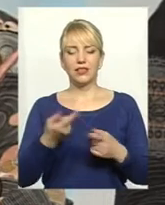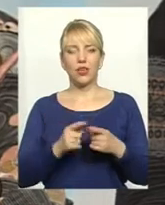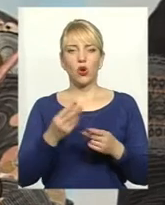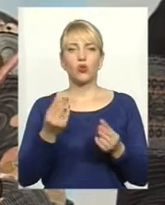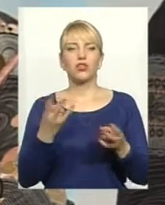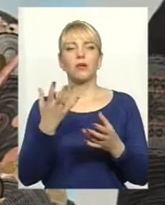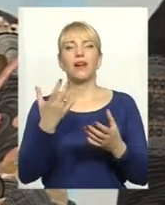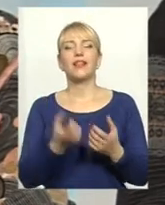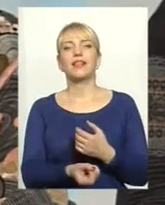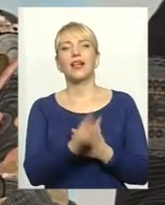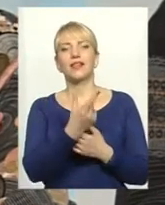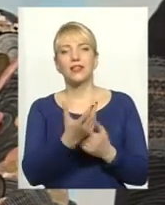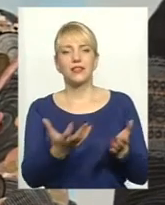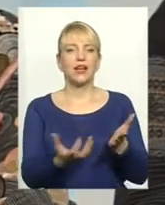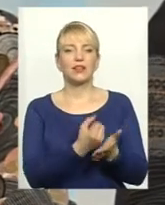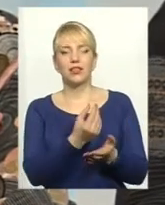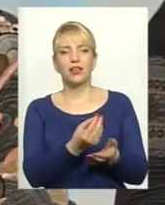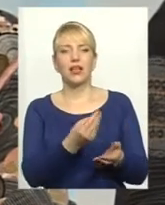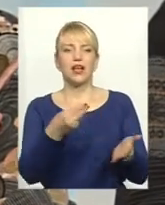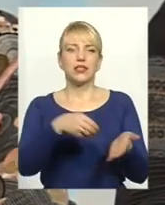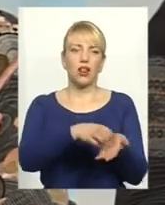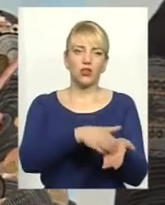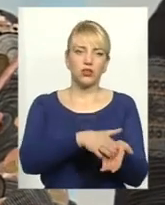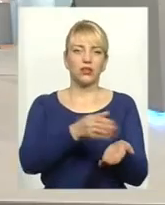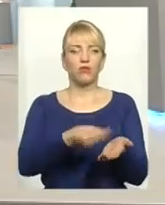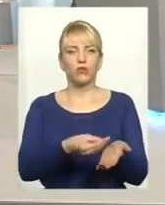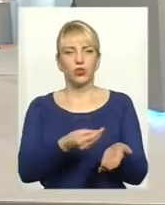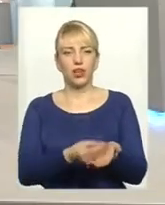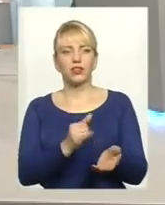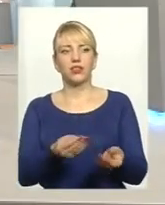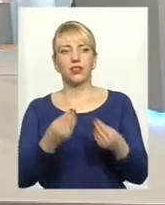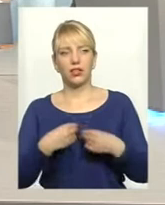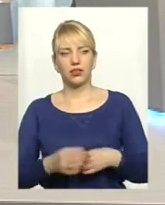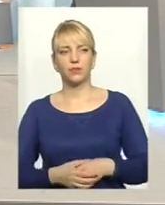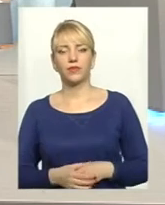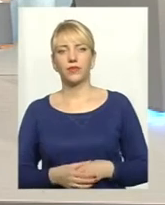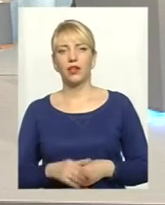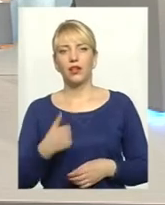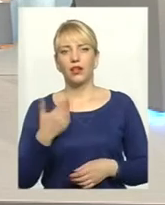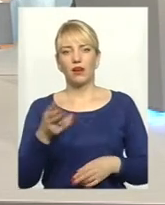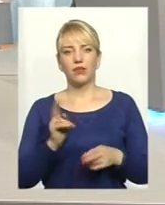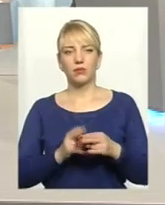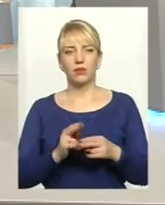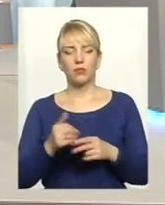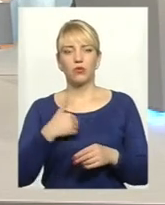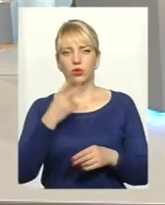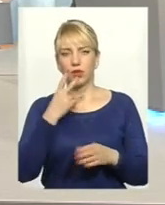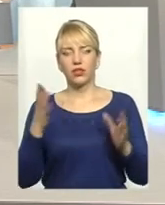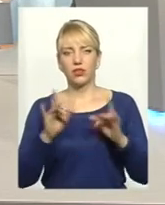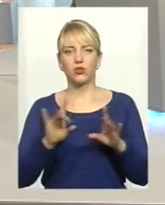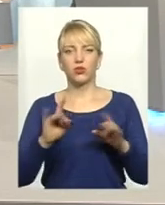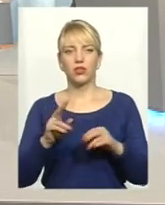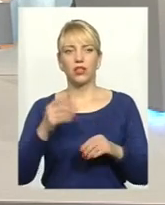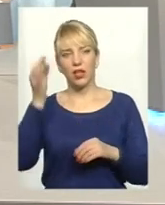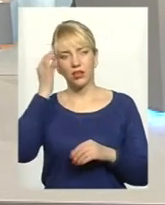вони знайти і дати, нам бюджет заложити і дати. Ну, вже маємо. Пане, Аліма, я вас переб'ю, я вас переб'ю, тому що хочемо показати сюжет, нагадати людям,